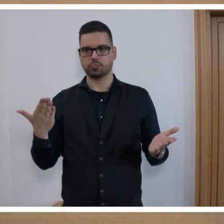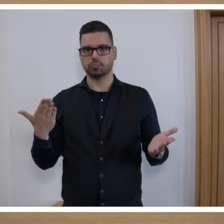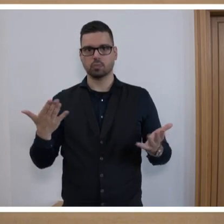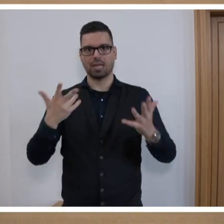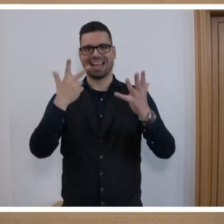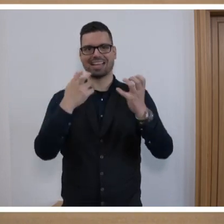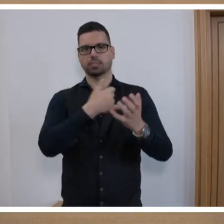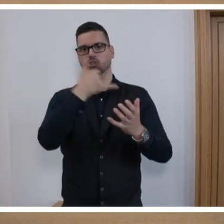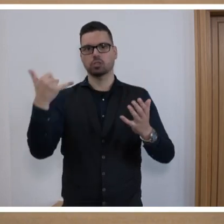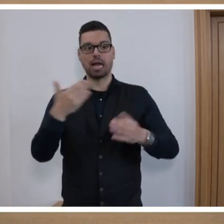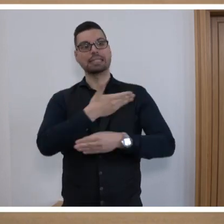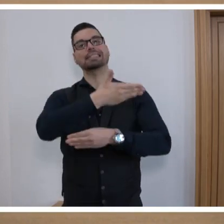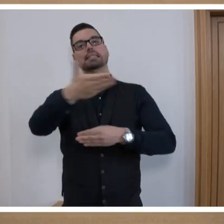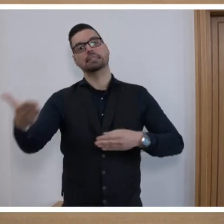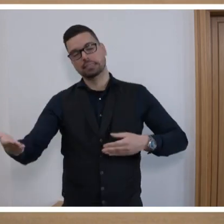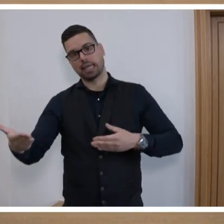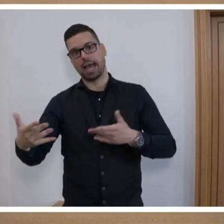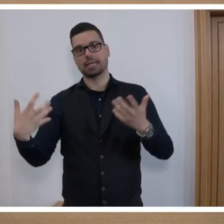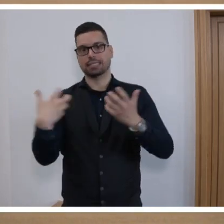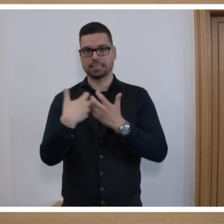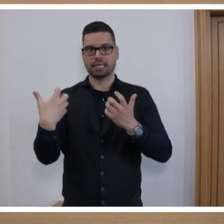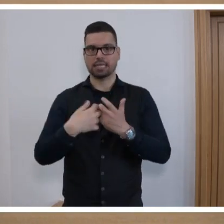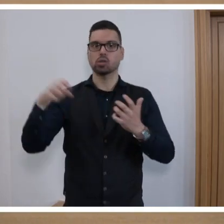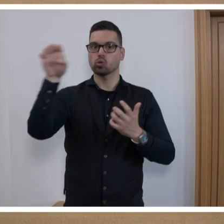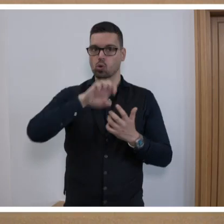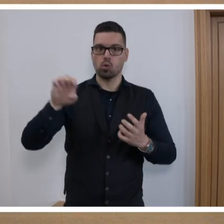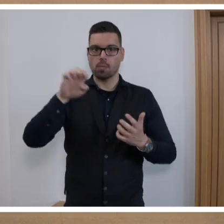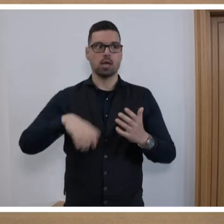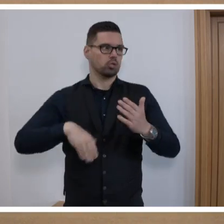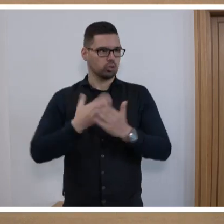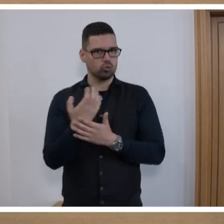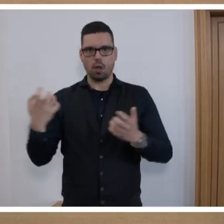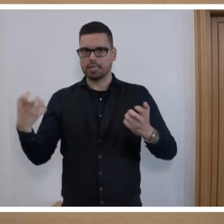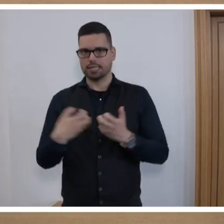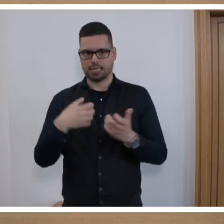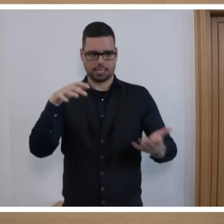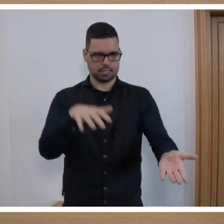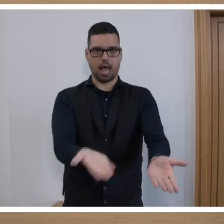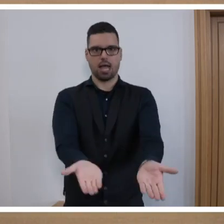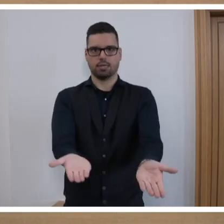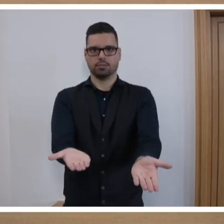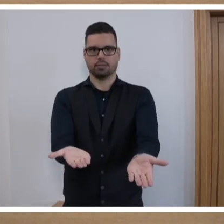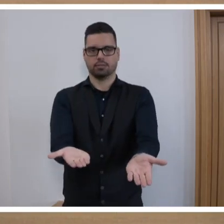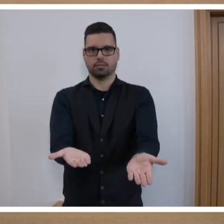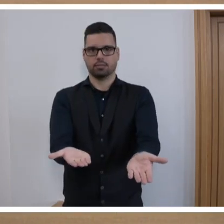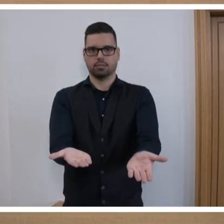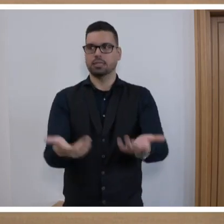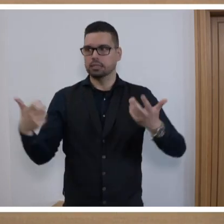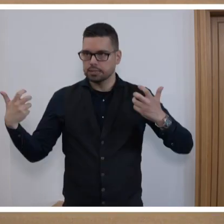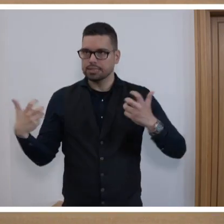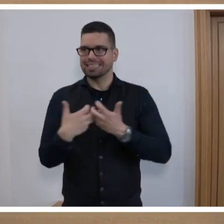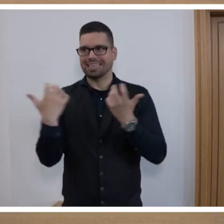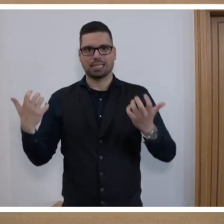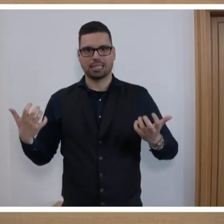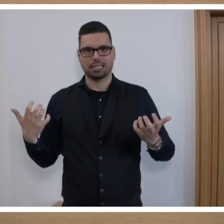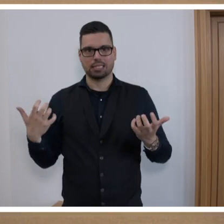Jahre nach dem Krieg, in Europa ein neuer Krieg ist. Und zwar ein Krieg, der